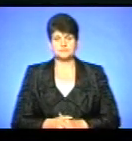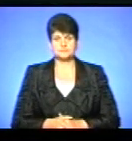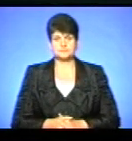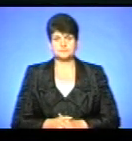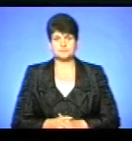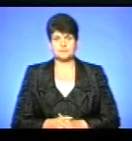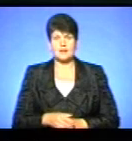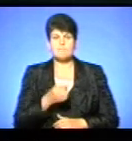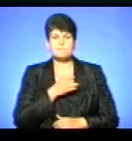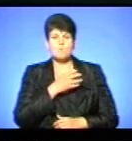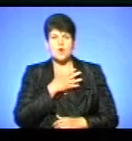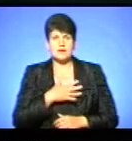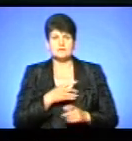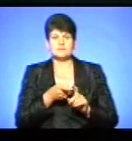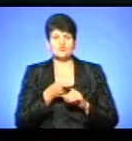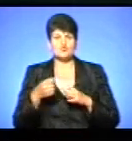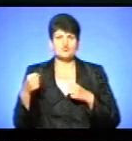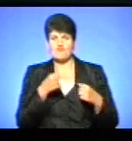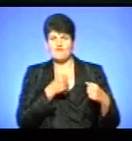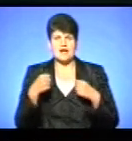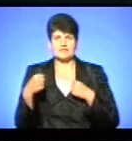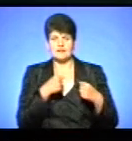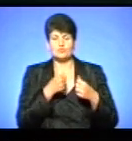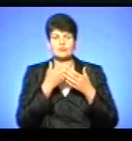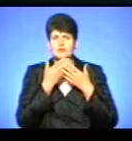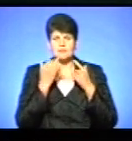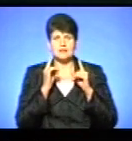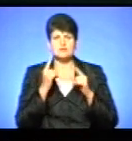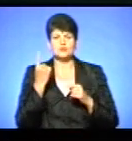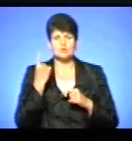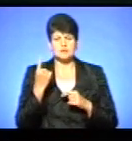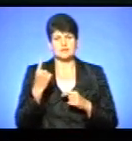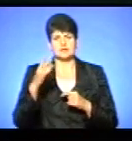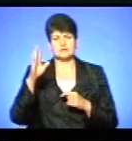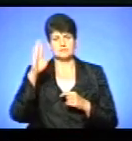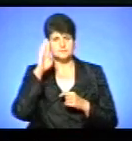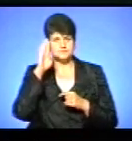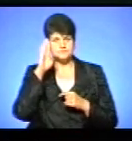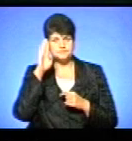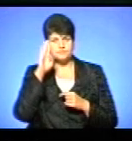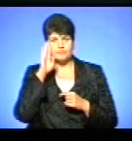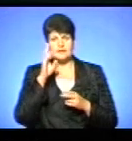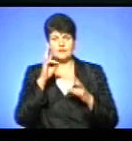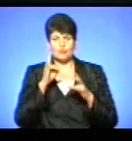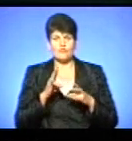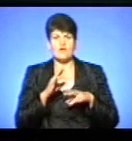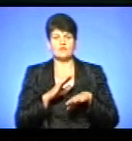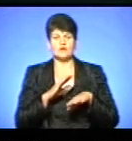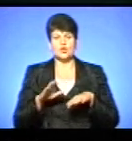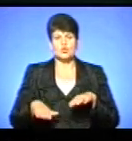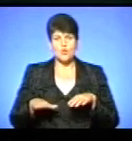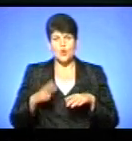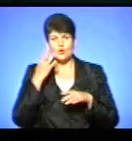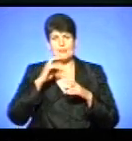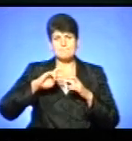Поранених внаслідок штовханини під Верховною Радою немає. Лише один з бійців полку спецпризначення травмував ногу, коли перелазив через